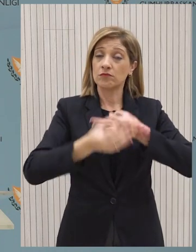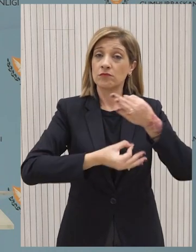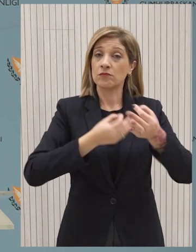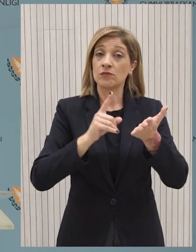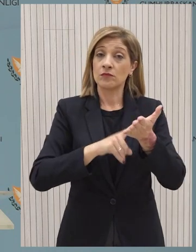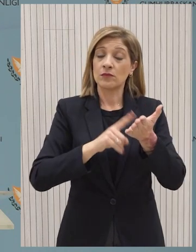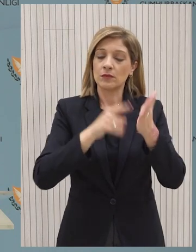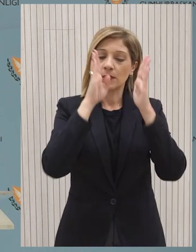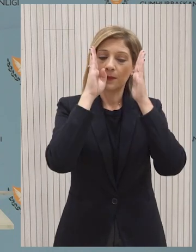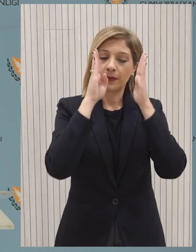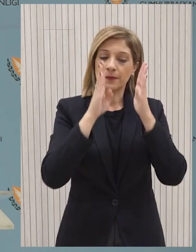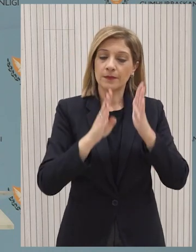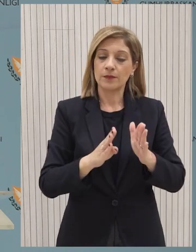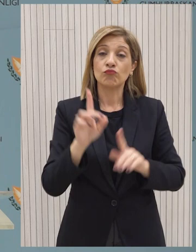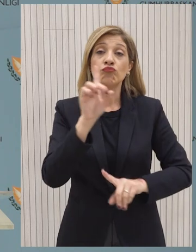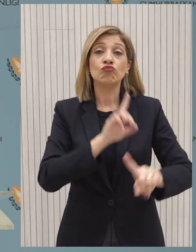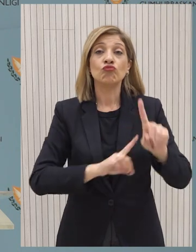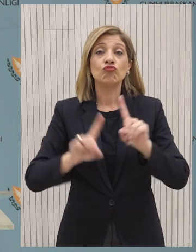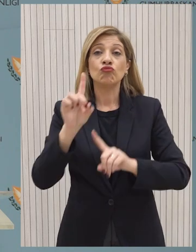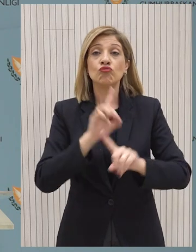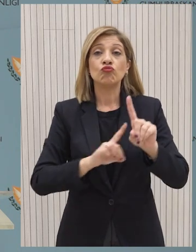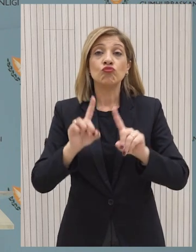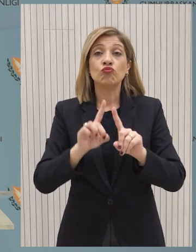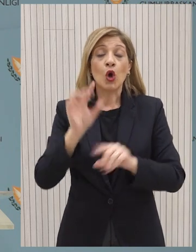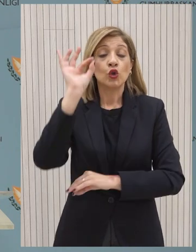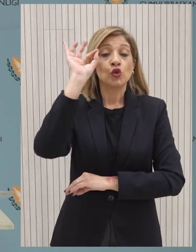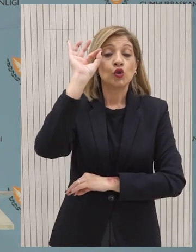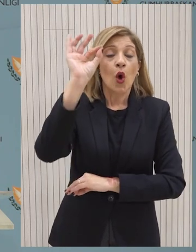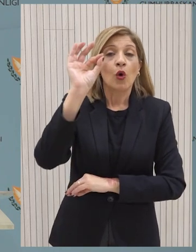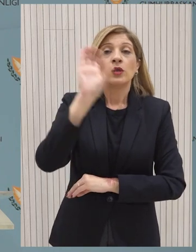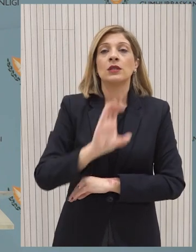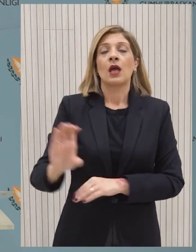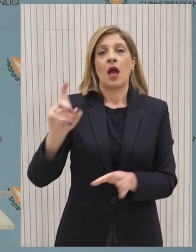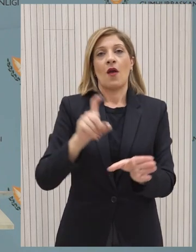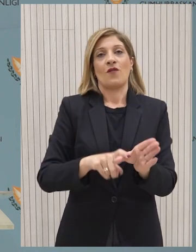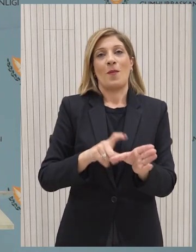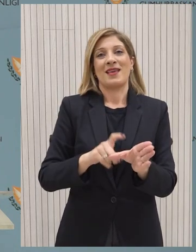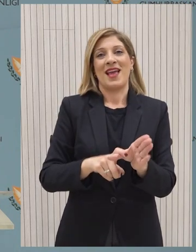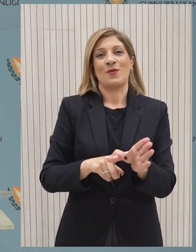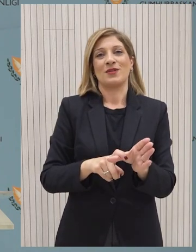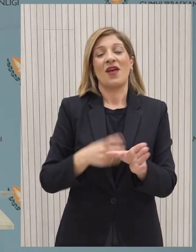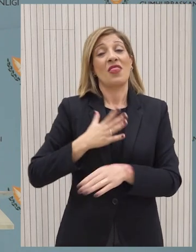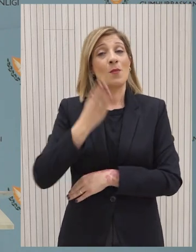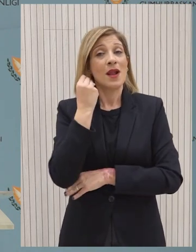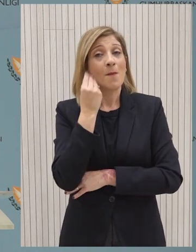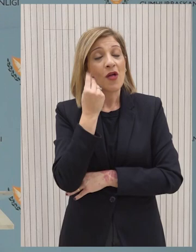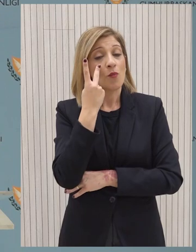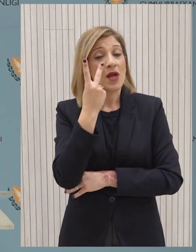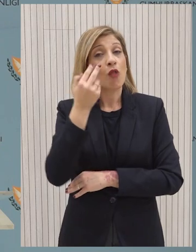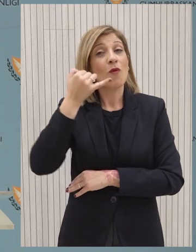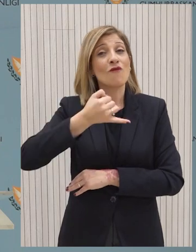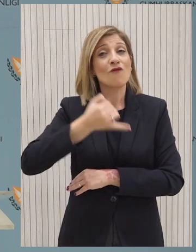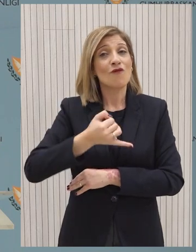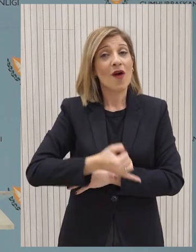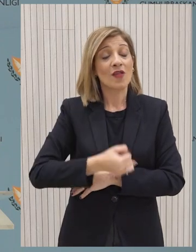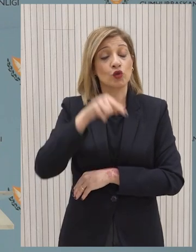να καθοριστεί ποιο είναι το κοινό έφελος της Ευρωπαϊκής Ένωσης και πώς μπορούμε να το επιτύχουμε.